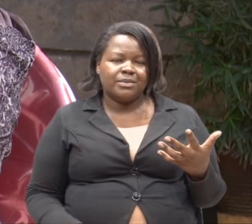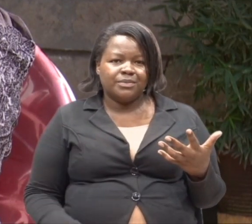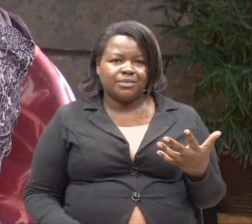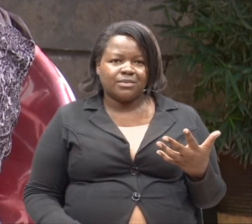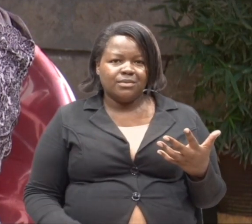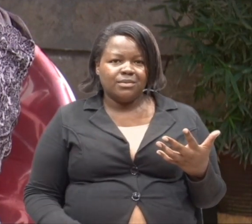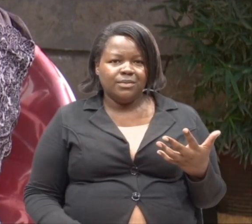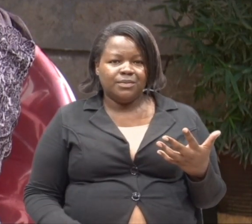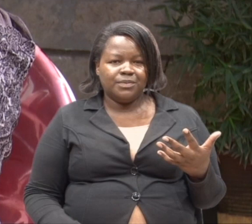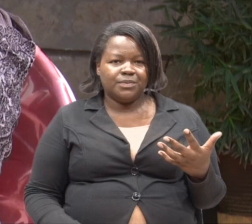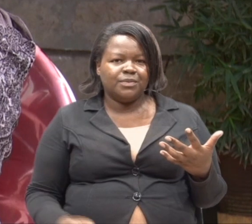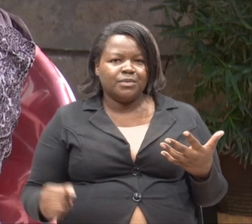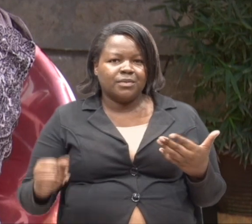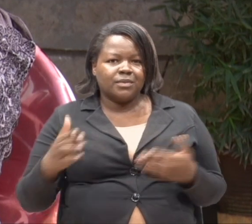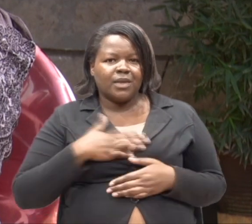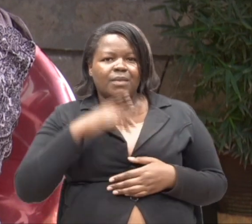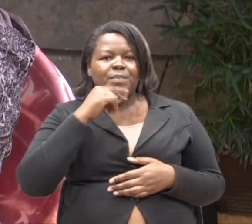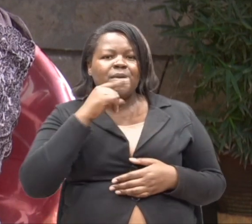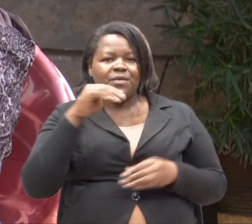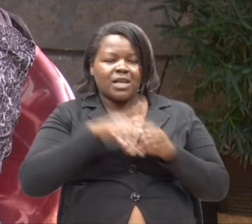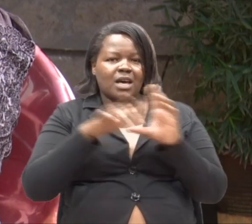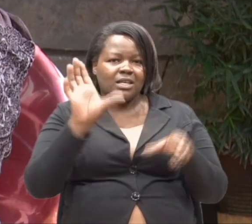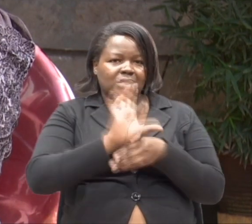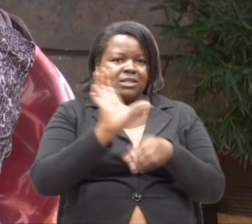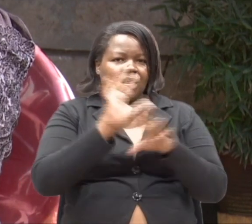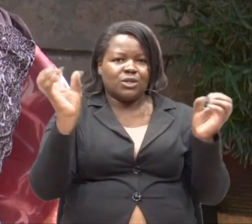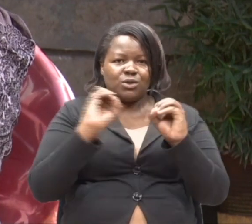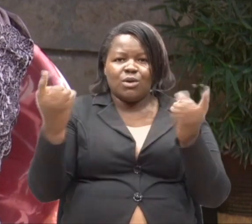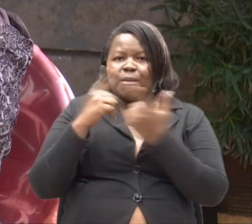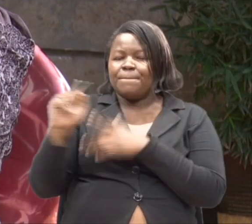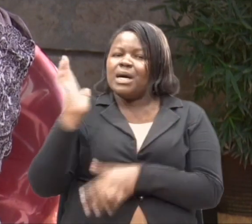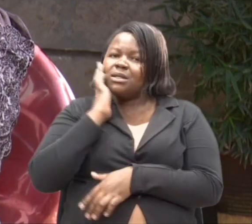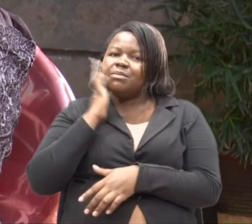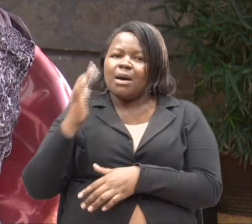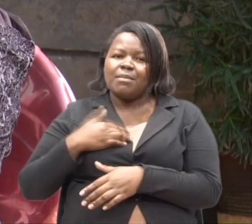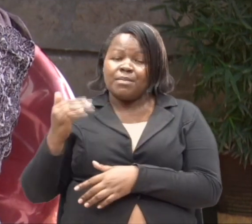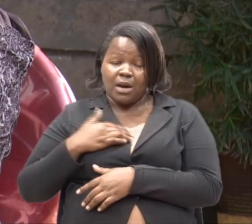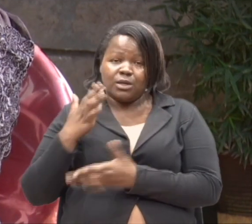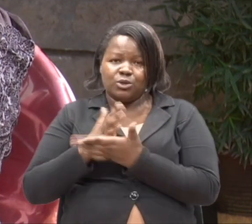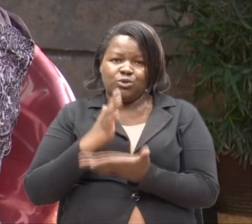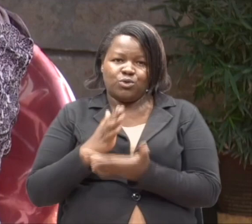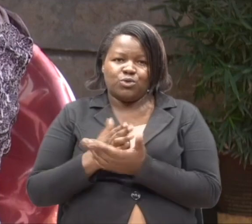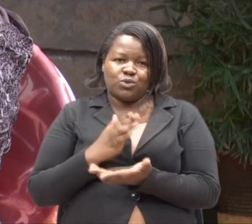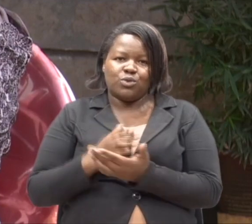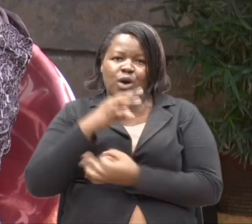My dad si hayuko kwa chaati, lakini mamu ni mshiliki. So,